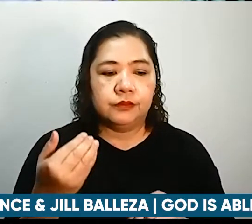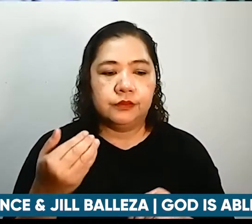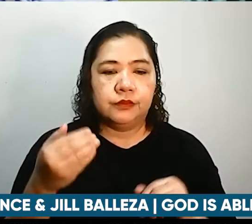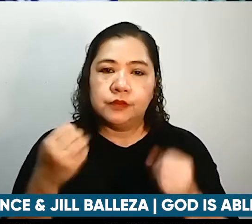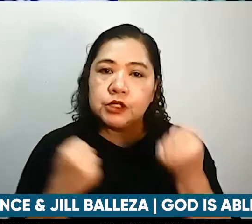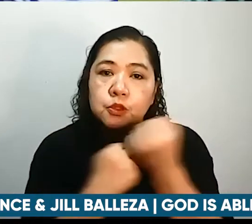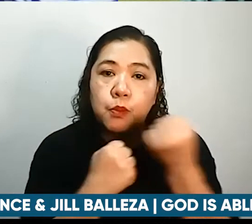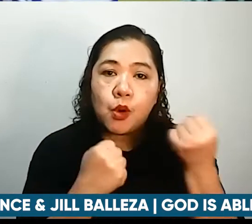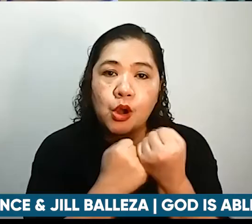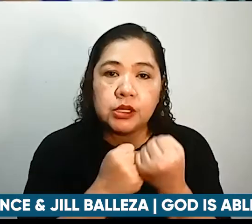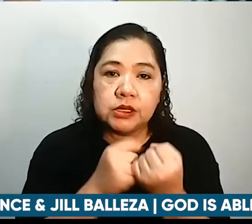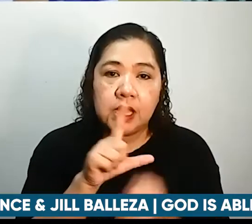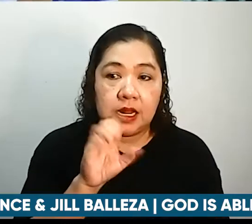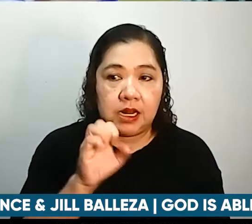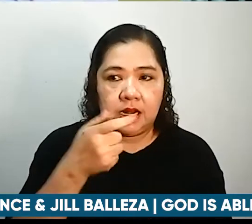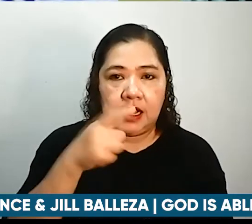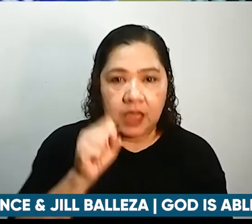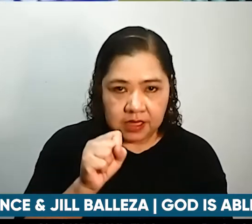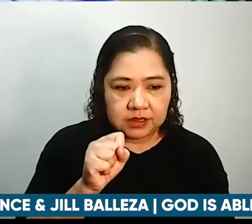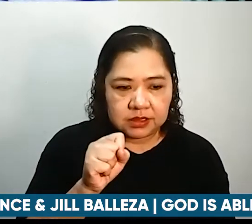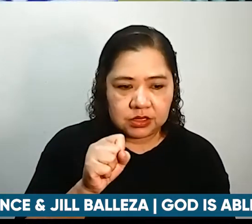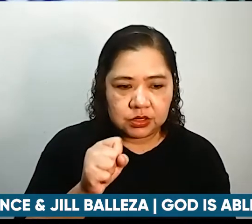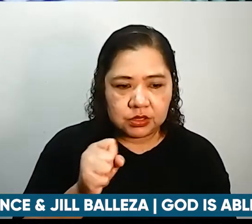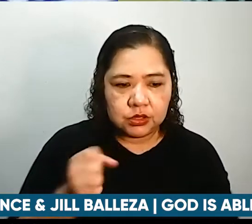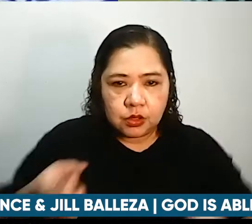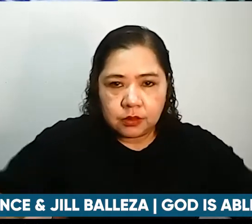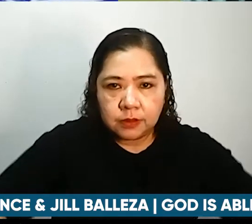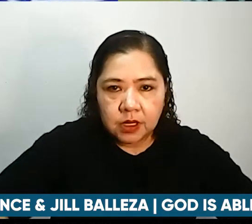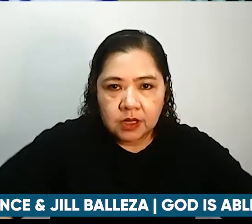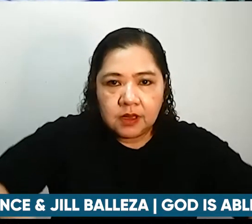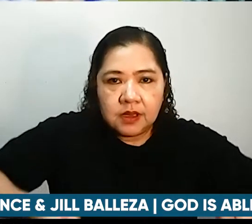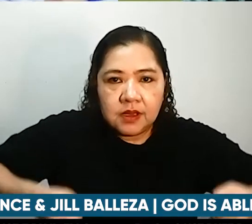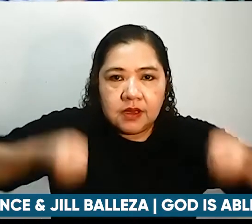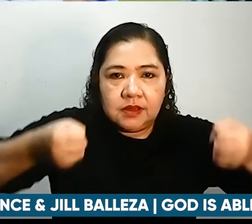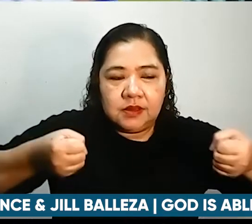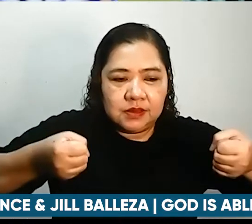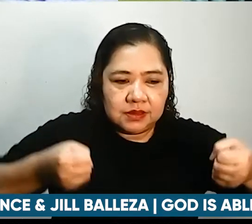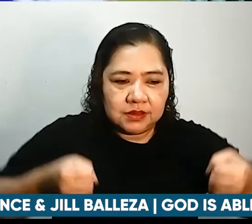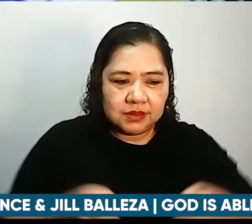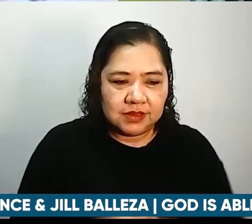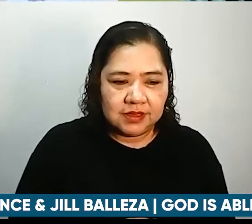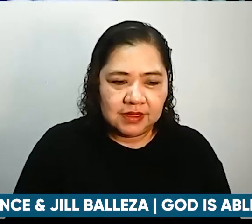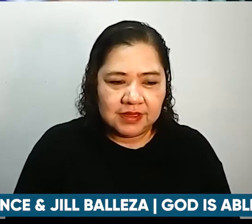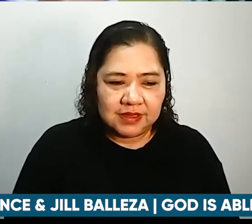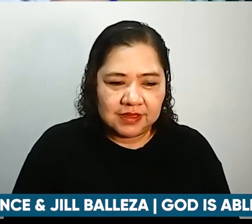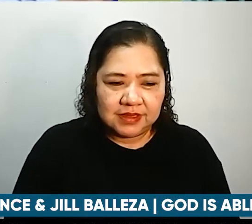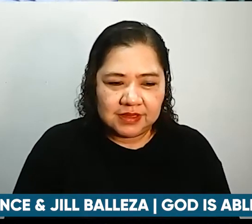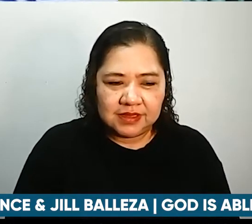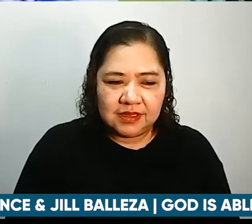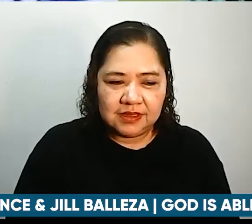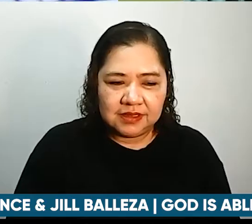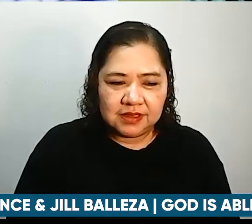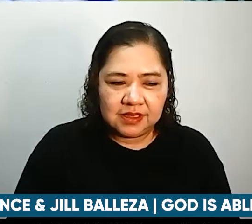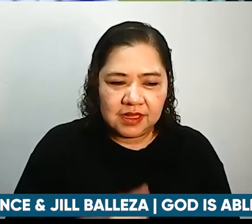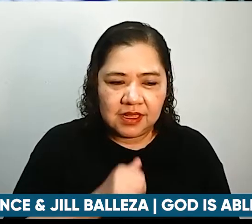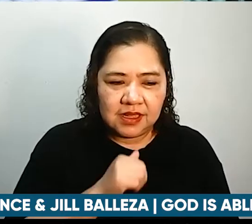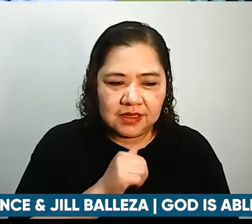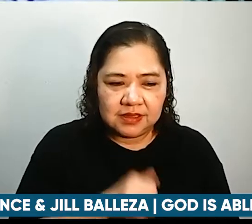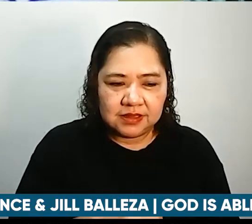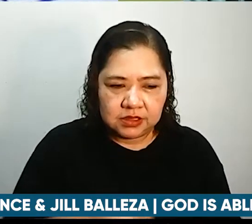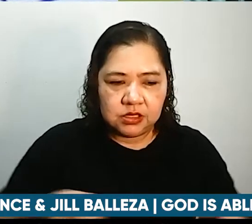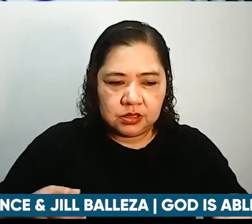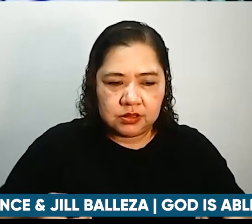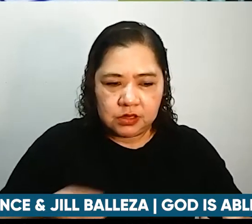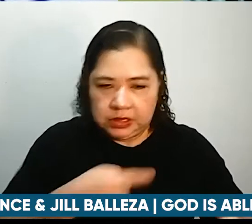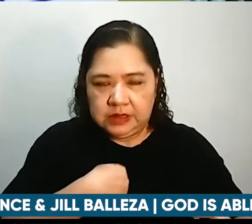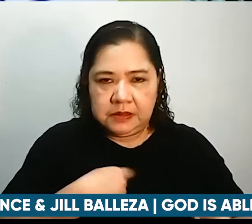support sa legs para pagka binuhat mo siya hindi sa shorts syempre mawibenshi siya hindi sa shorts so pag binuhat